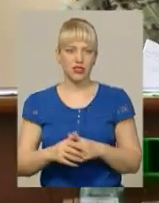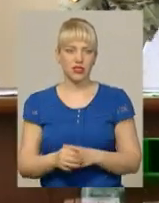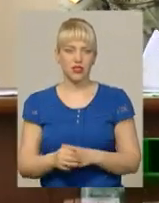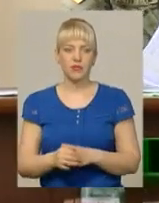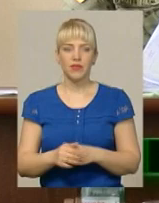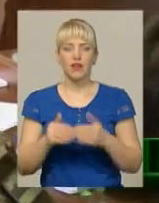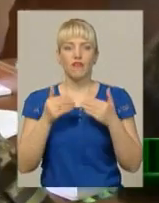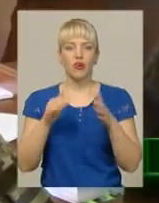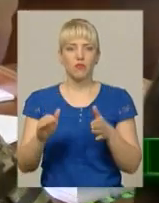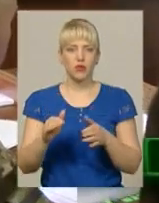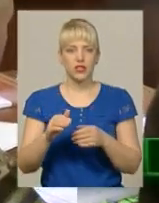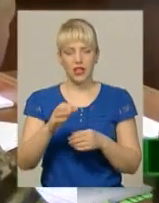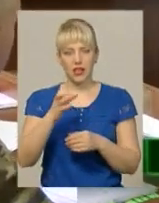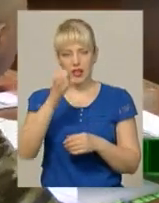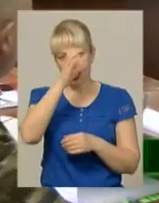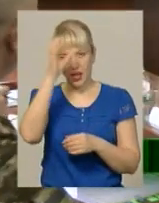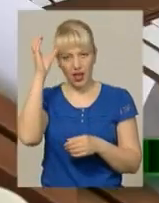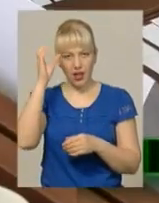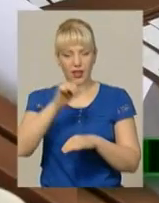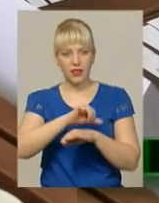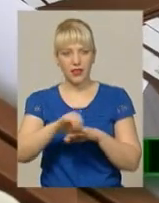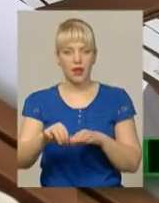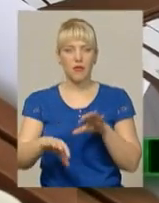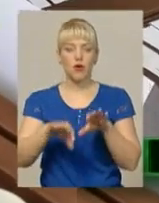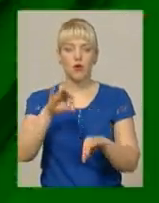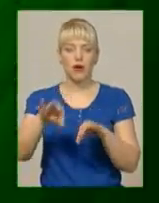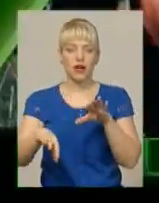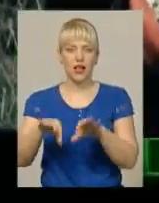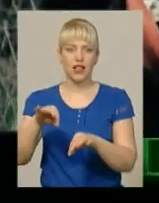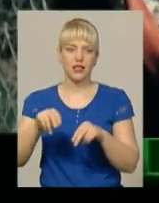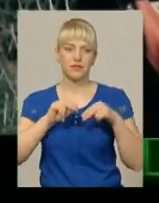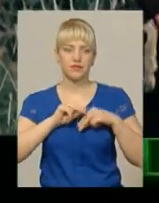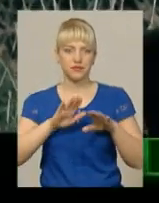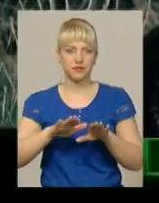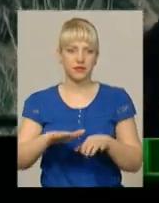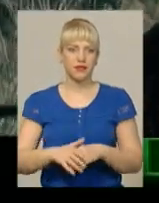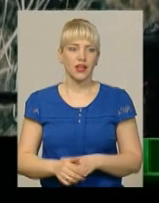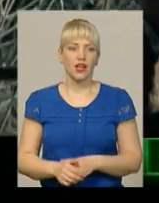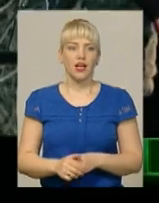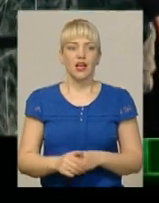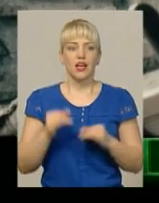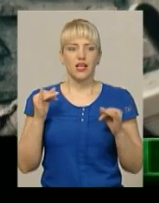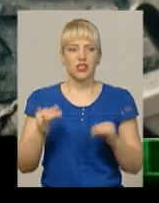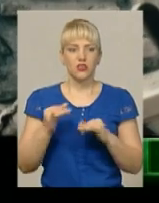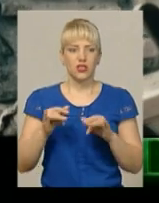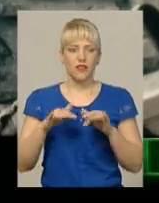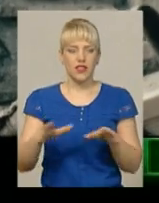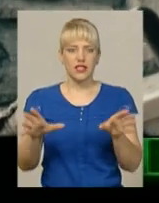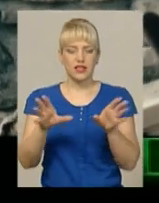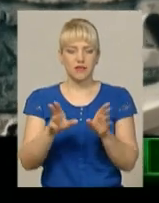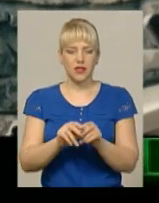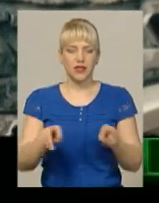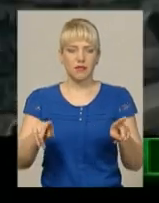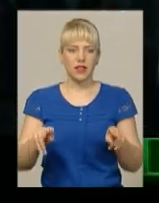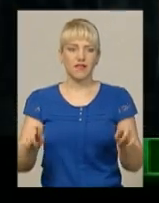Україні прикордонного вишу місце проходження служби обирали жеребкуванням. Історичним флешмобом та спільним танцем відкриватимуть